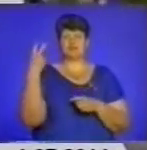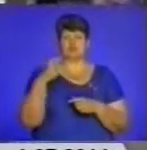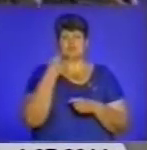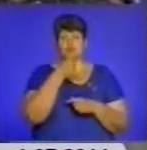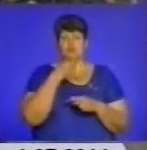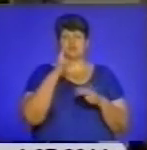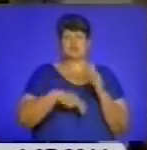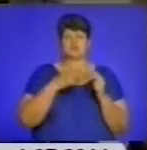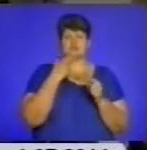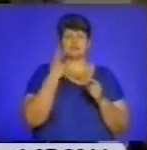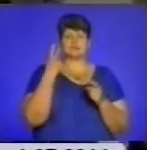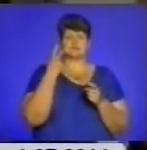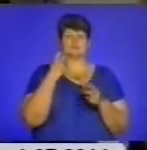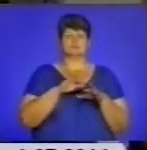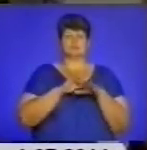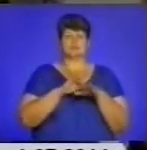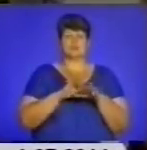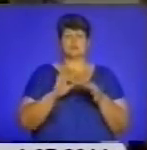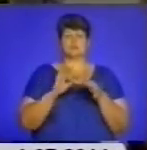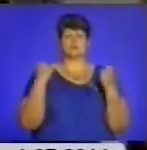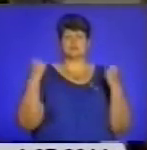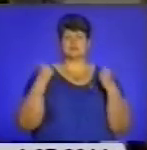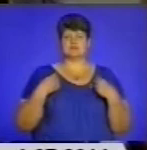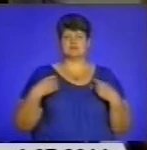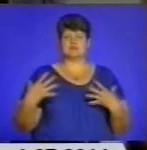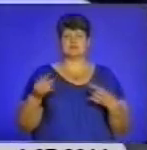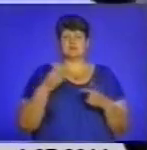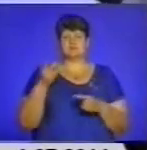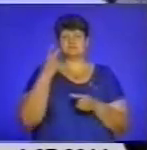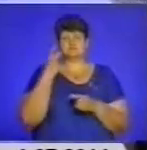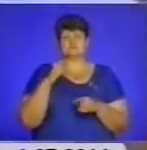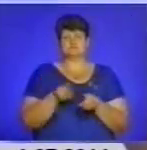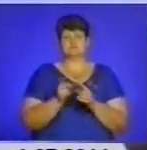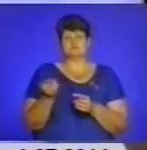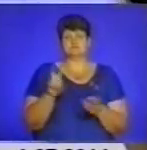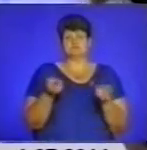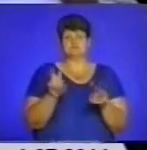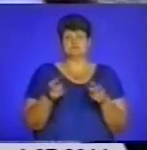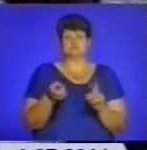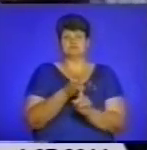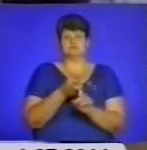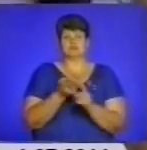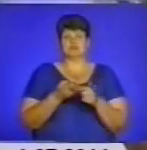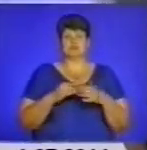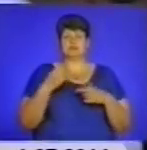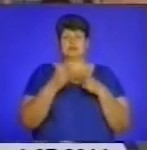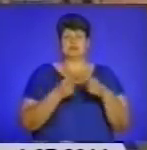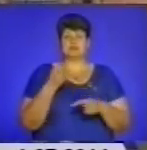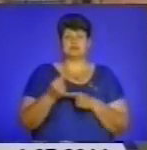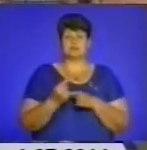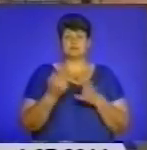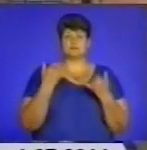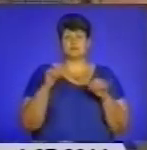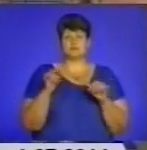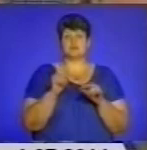червня по всьому світу відбувається спортивні свята. Тернополяни теж завжди охоче долучаються до цієї спортивної традиції. Примітно, що на дійство